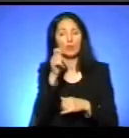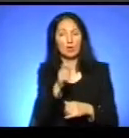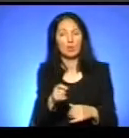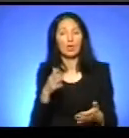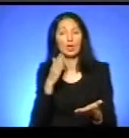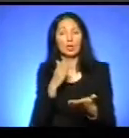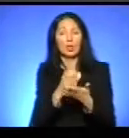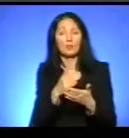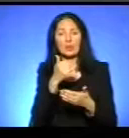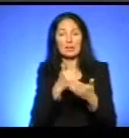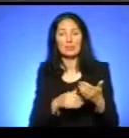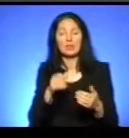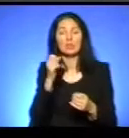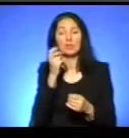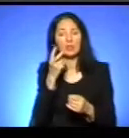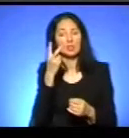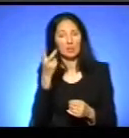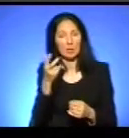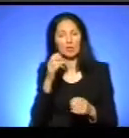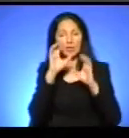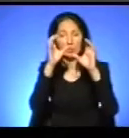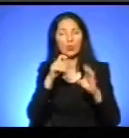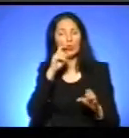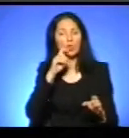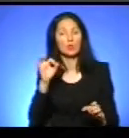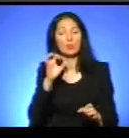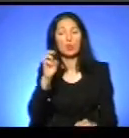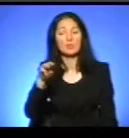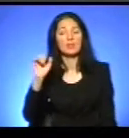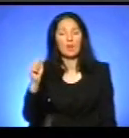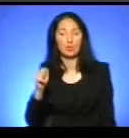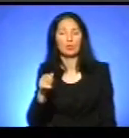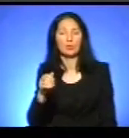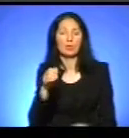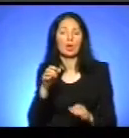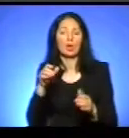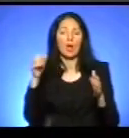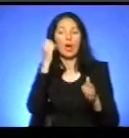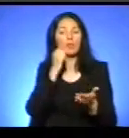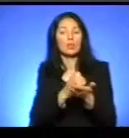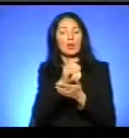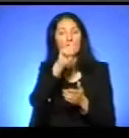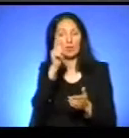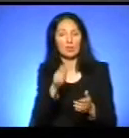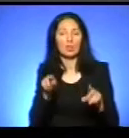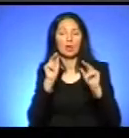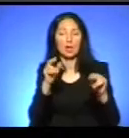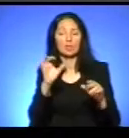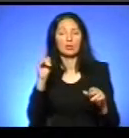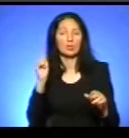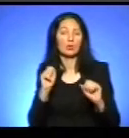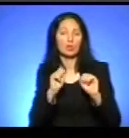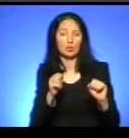статтями 12 і 13 закону України про статус ветеранів війни та гарантії їх соціального захисту. Але в березні 2018